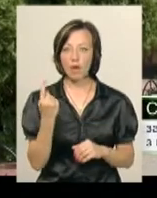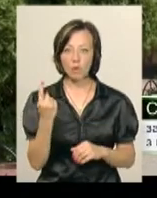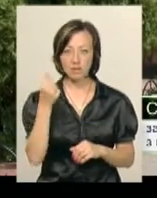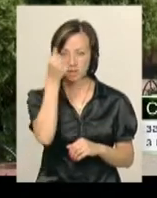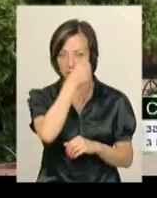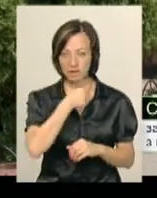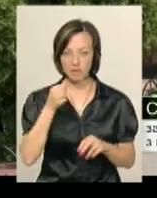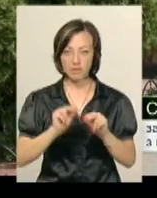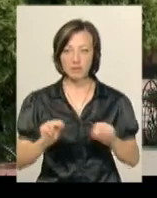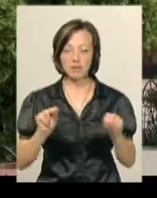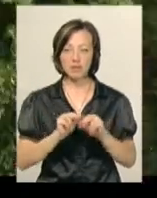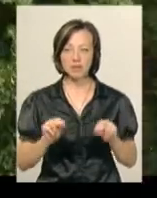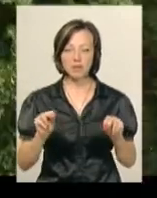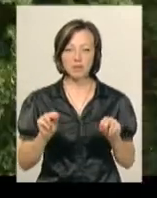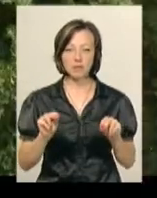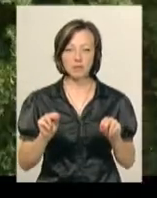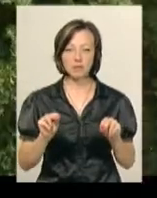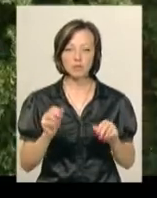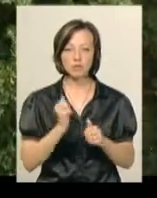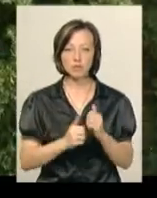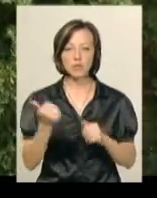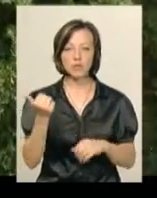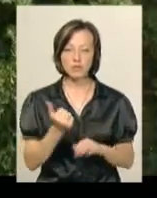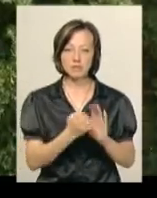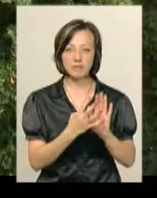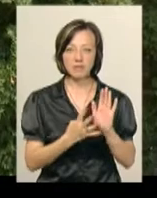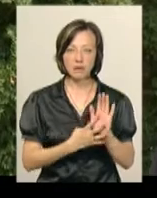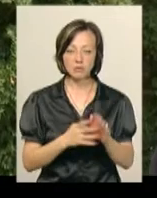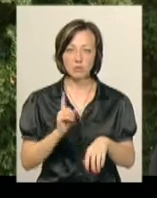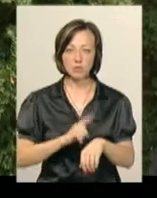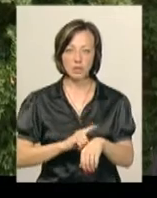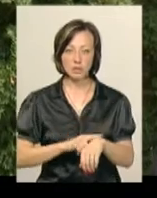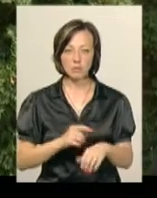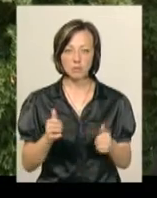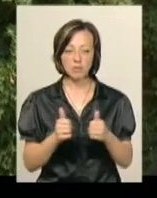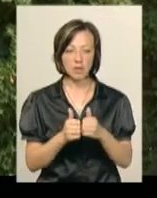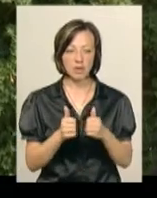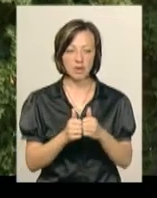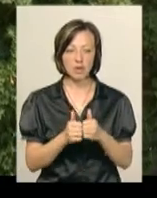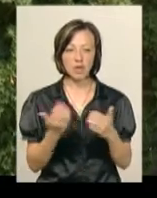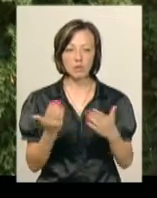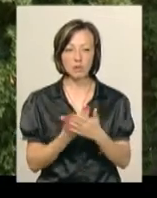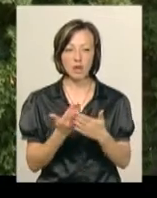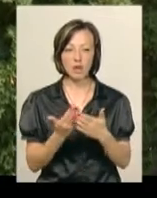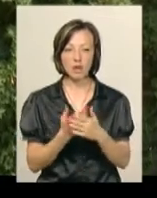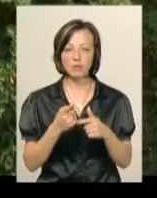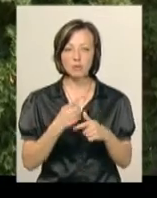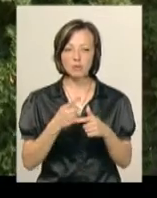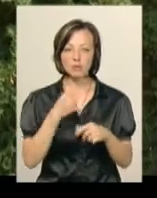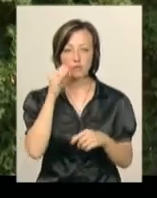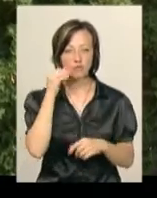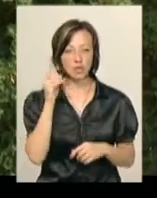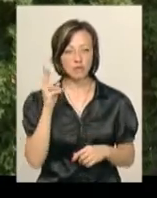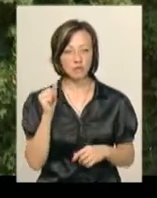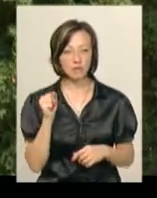викладають танці. Щонеділі з 19-ї години біля кінотеатру імені Тараса Григоровича